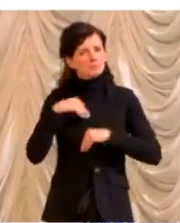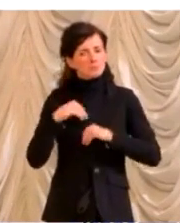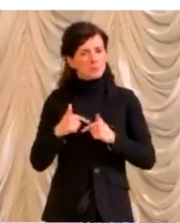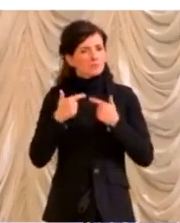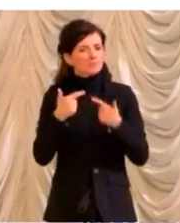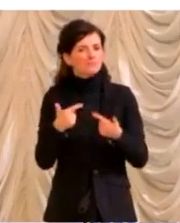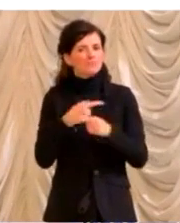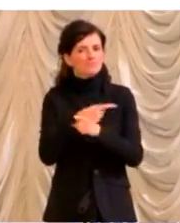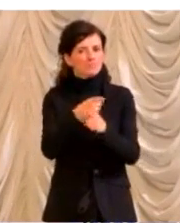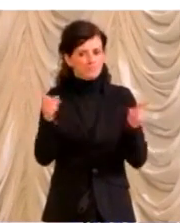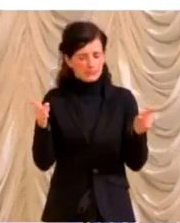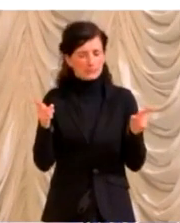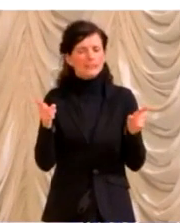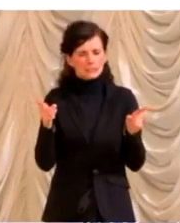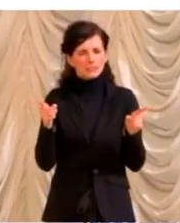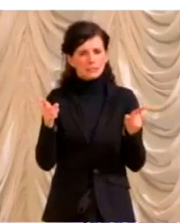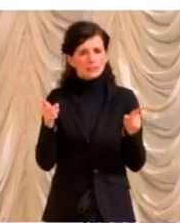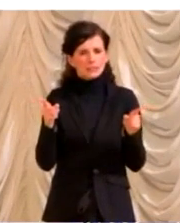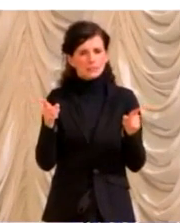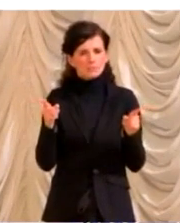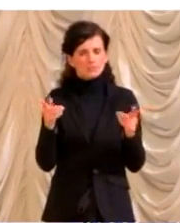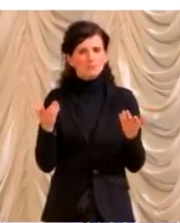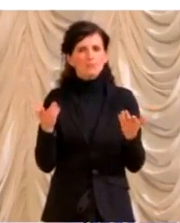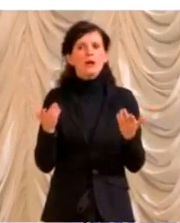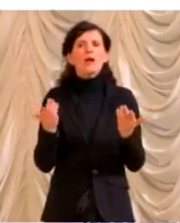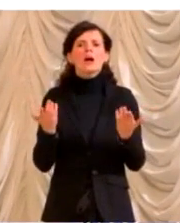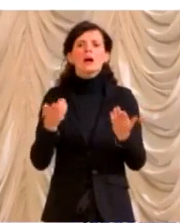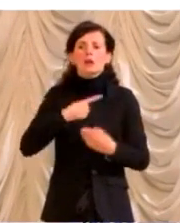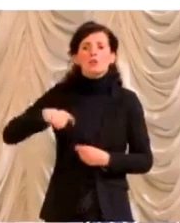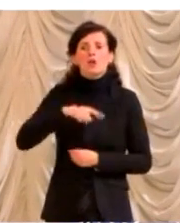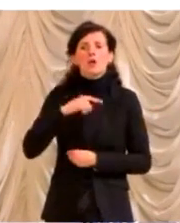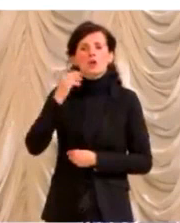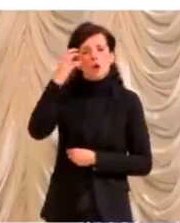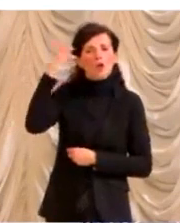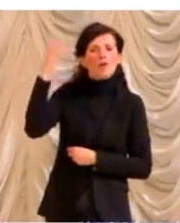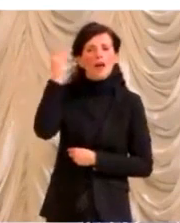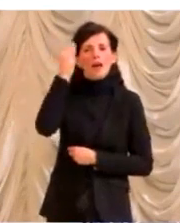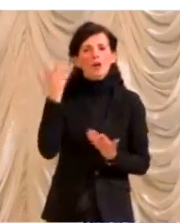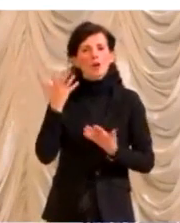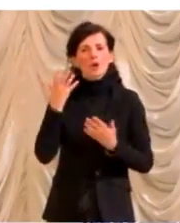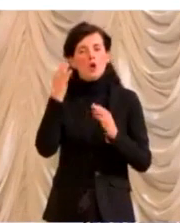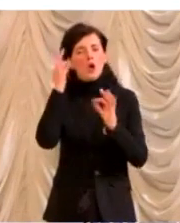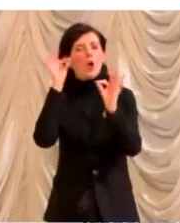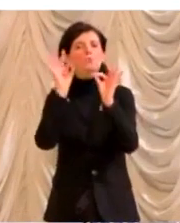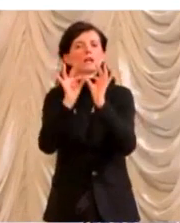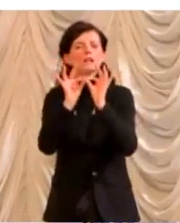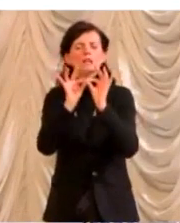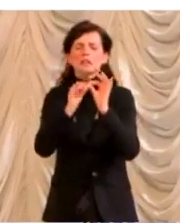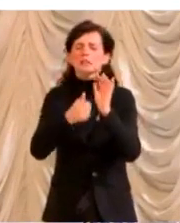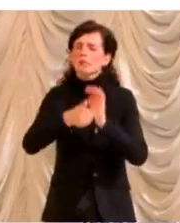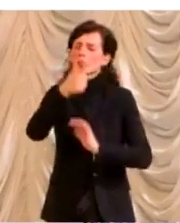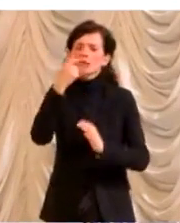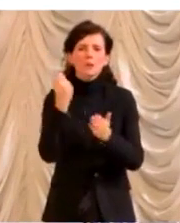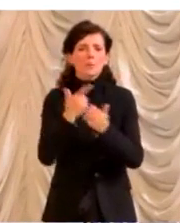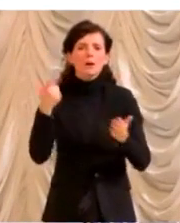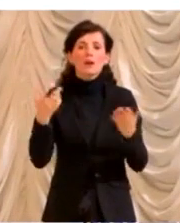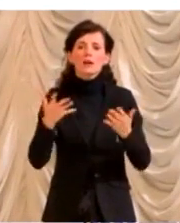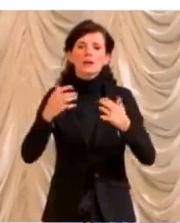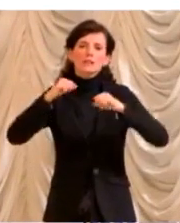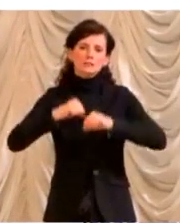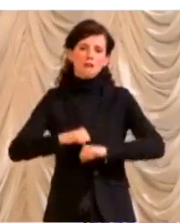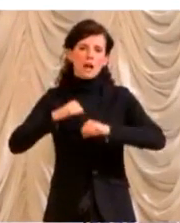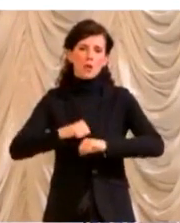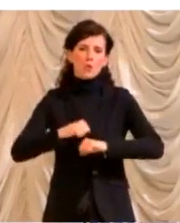però se mi permettete, per noi l'obiettivo prioritario rimane sempre, sempre la salute dei